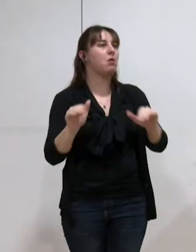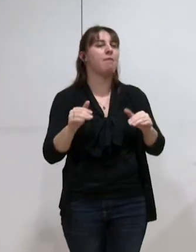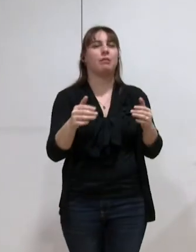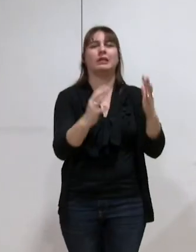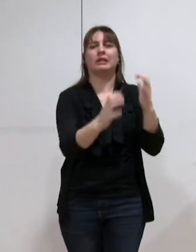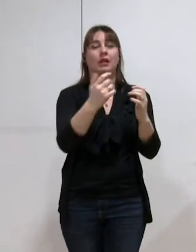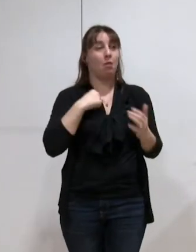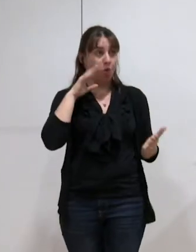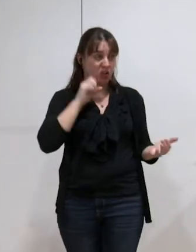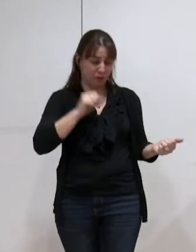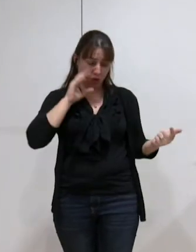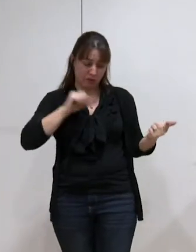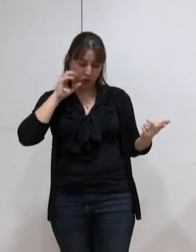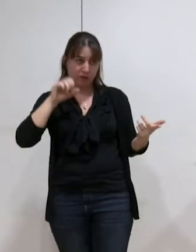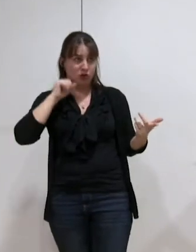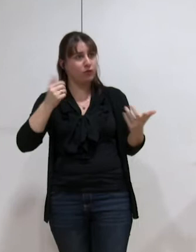ce que j'ai vu, tout simplement.